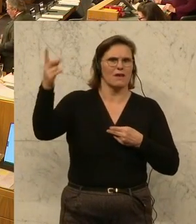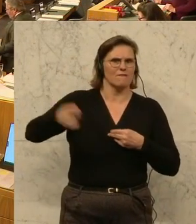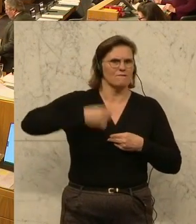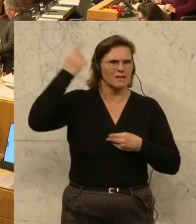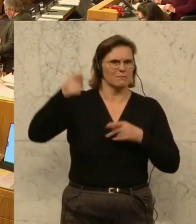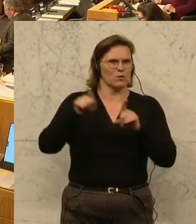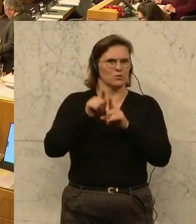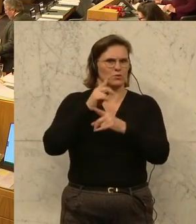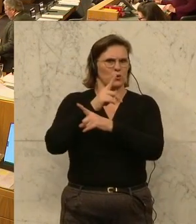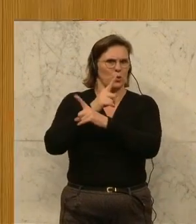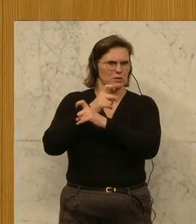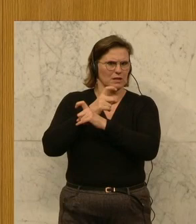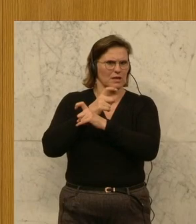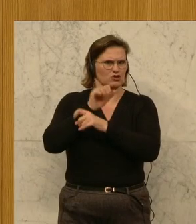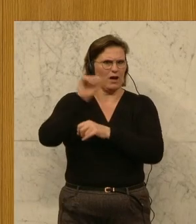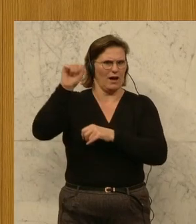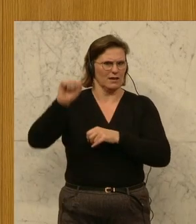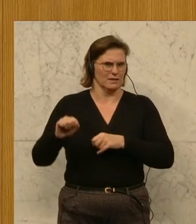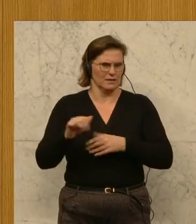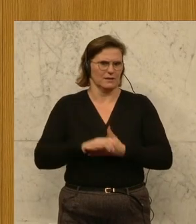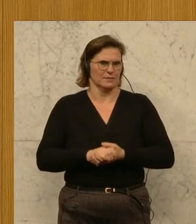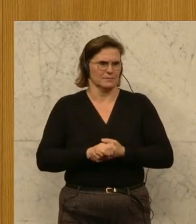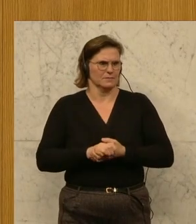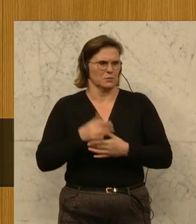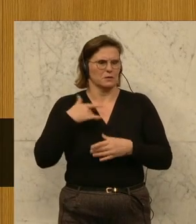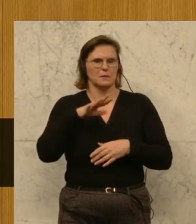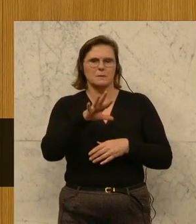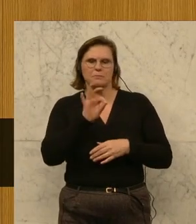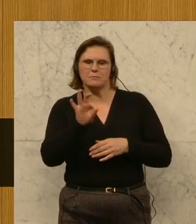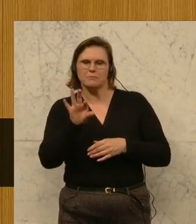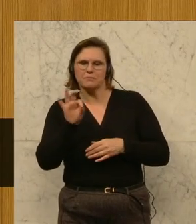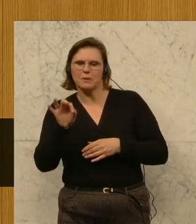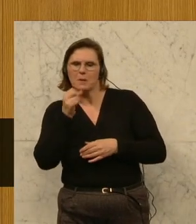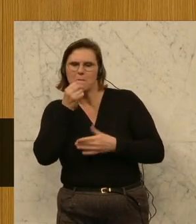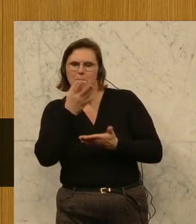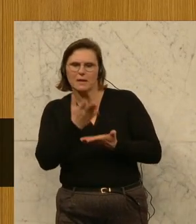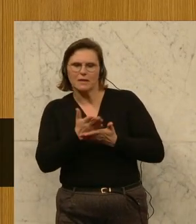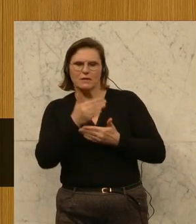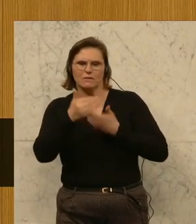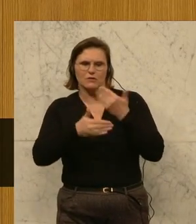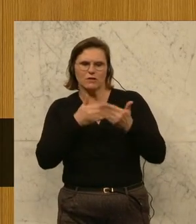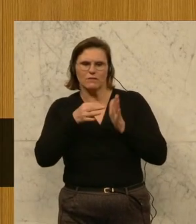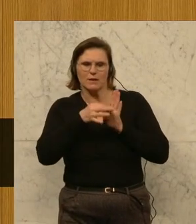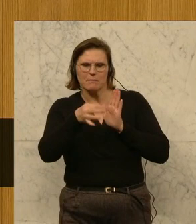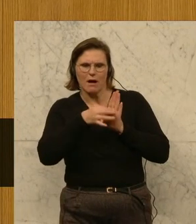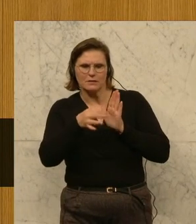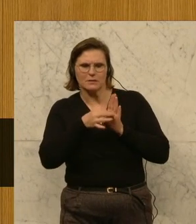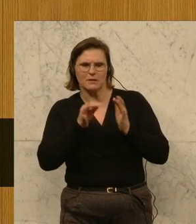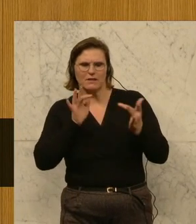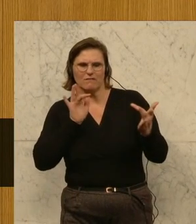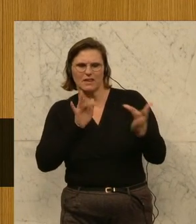ich suche mir da heraus, jenen Rechnungshofbericht mit der energiewirtschaftlichen Maßnahmen gegen Energiearmut